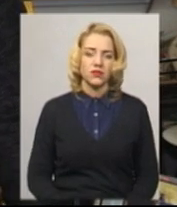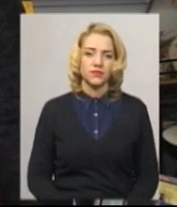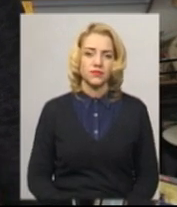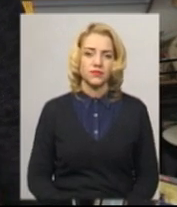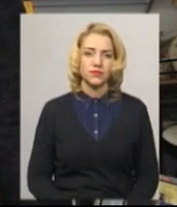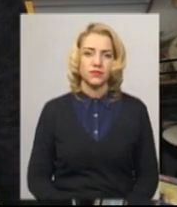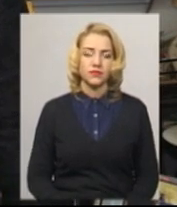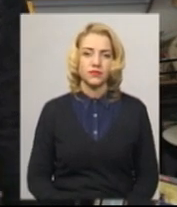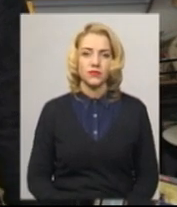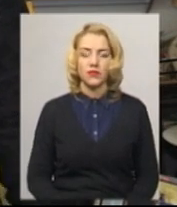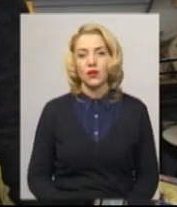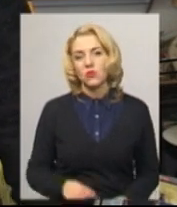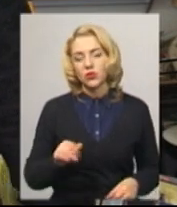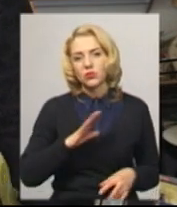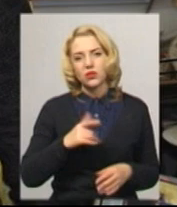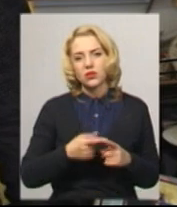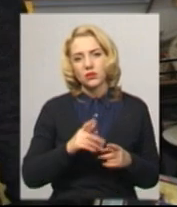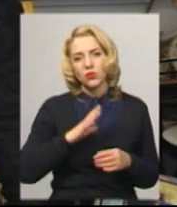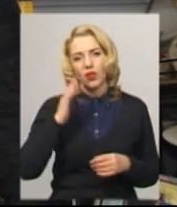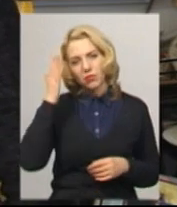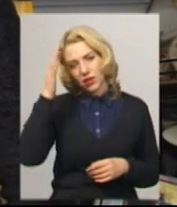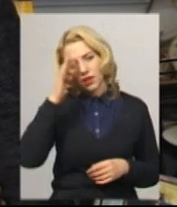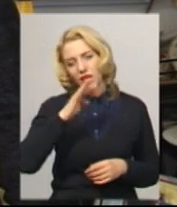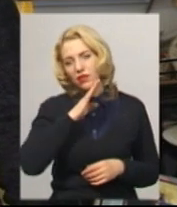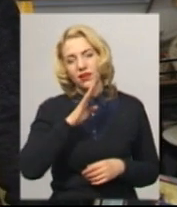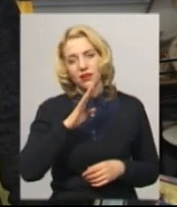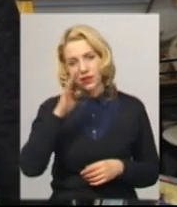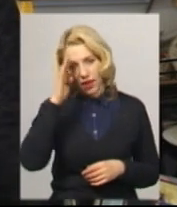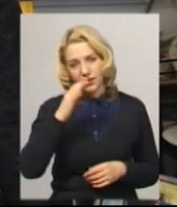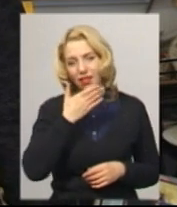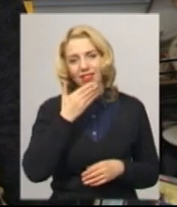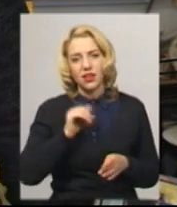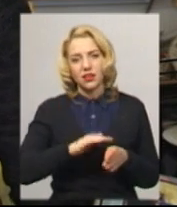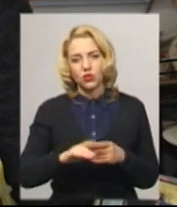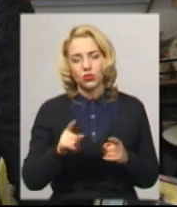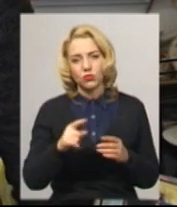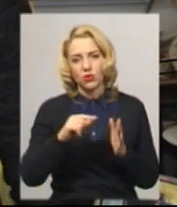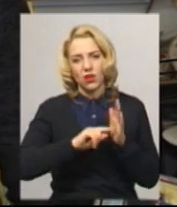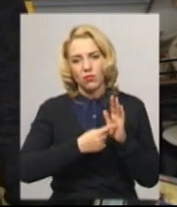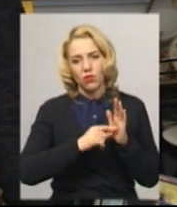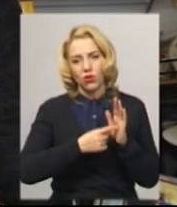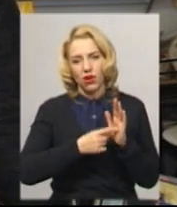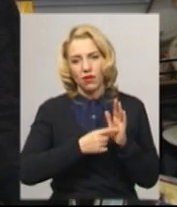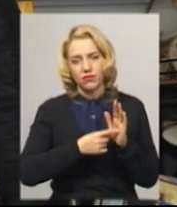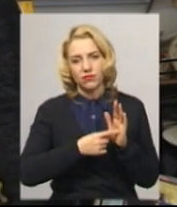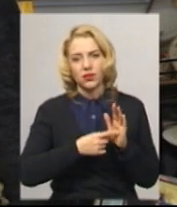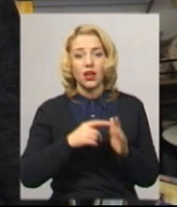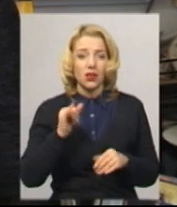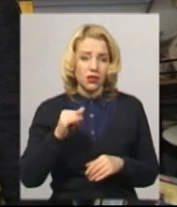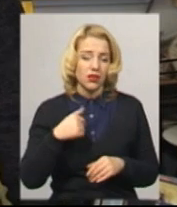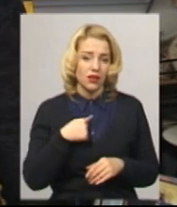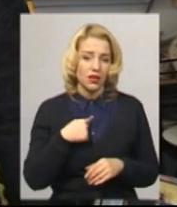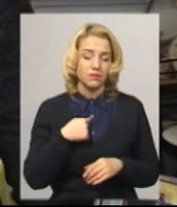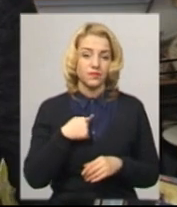напевно, була мрія тата, нереалізована, і тому він так наполягав м'яко, скажімо так. Ну, я, в